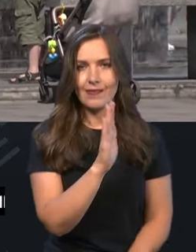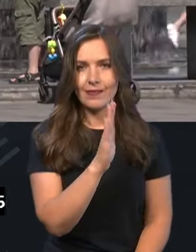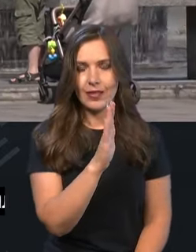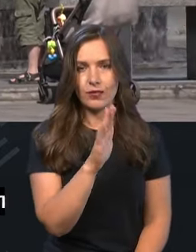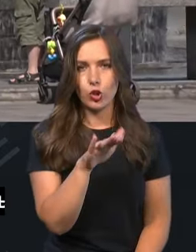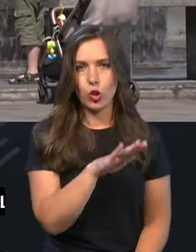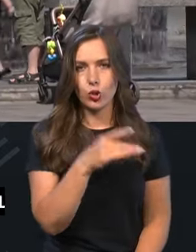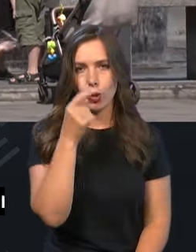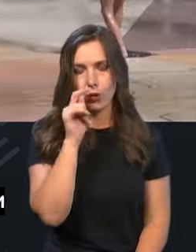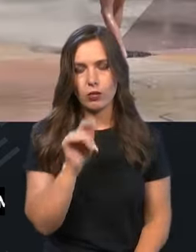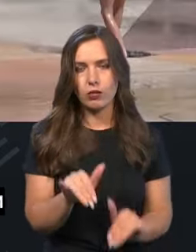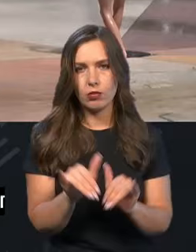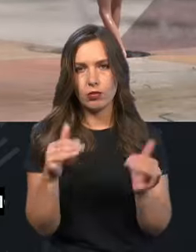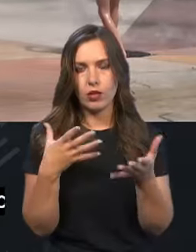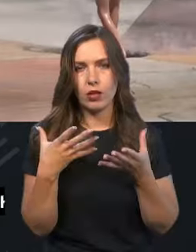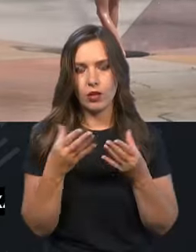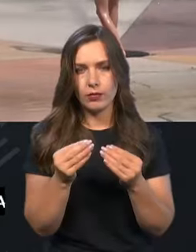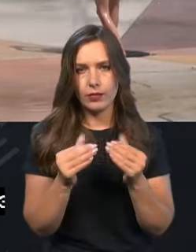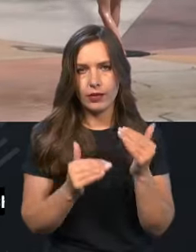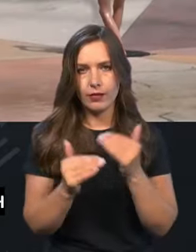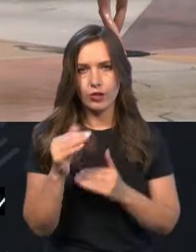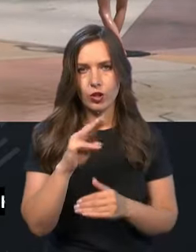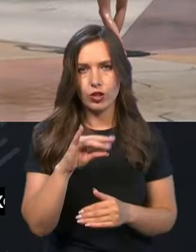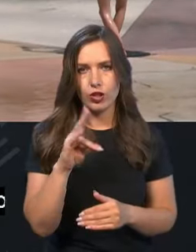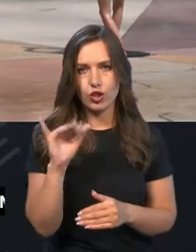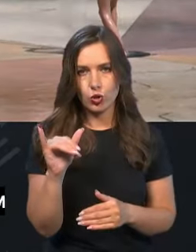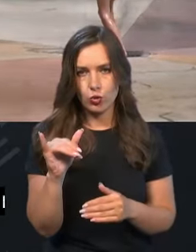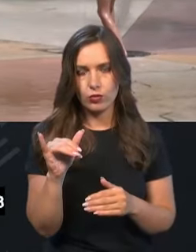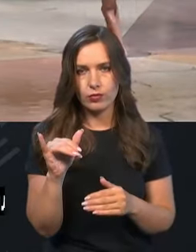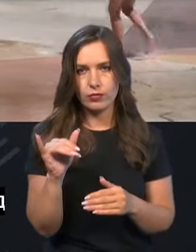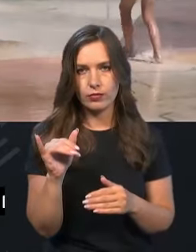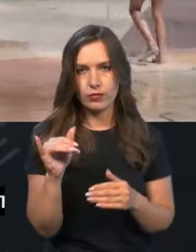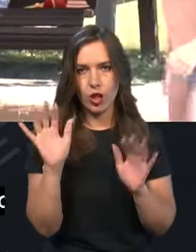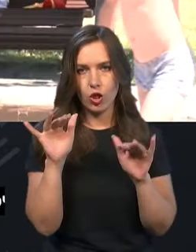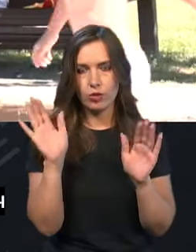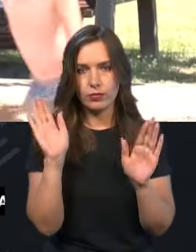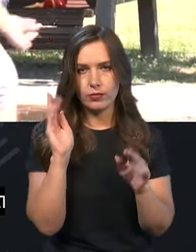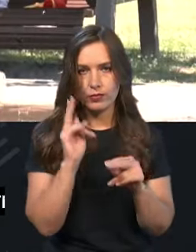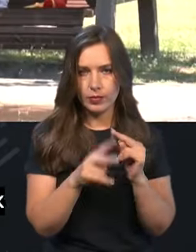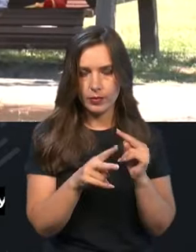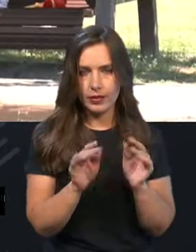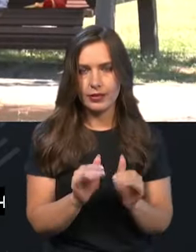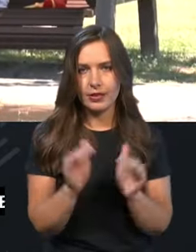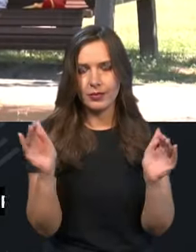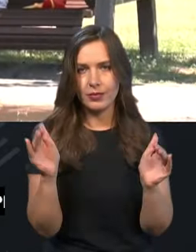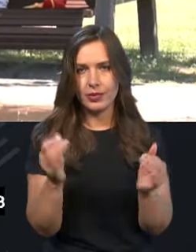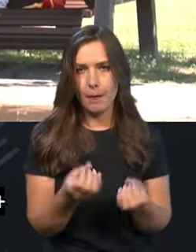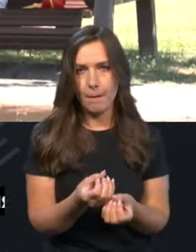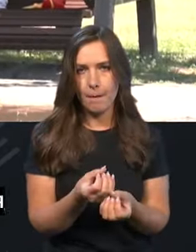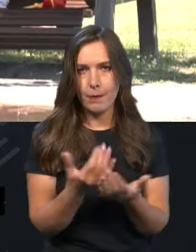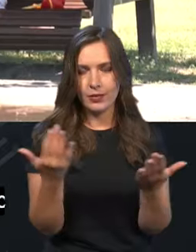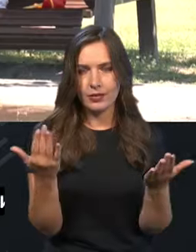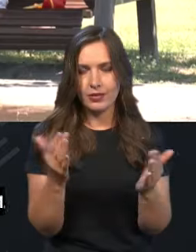територію України почирить свій вплив поле високого тиску. Відповідно, вже дощі припиняться, буде більше прояснень,